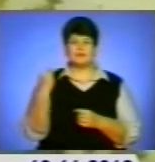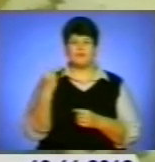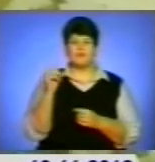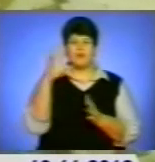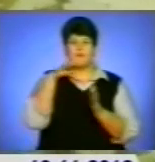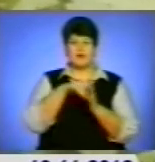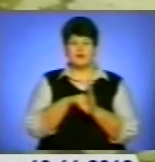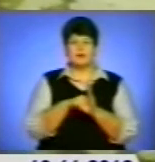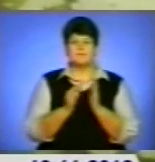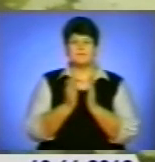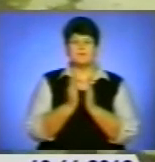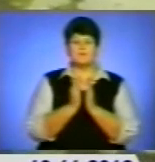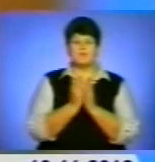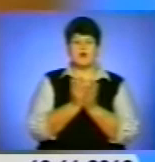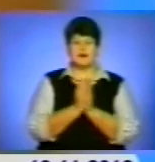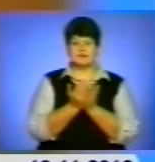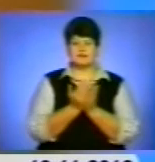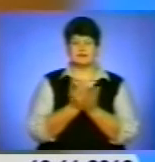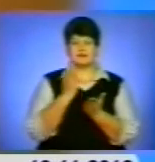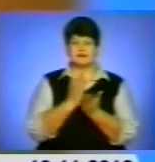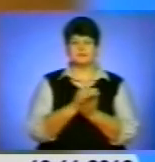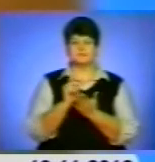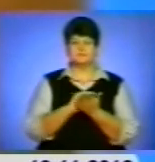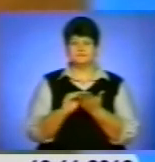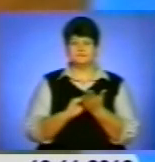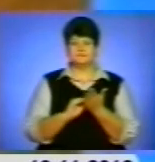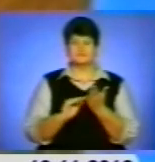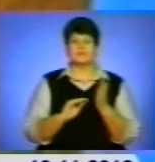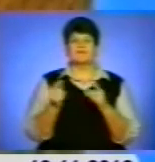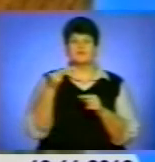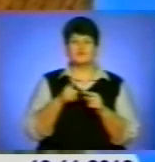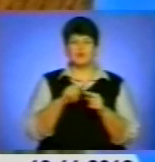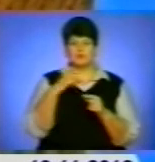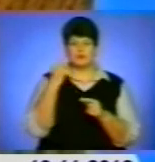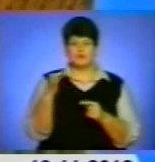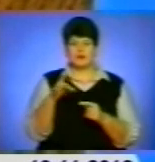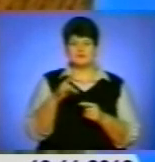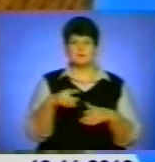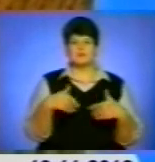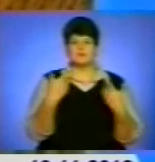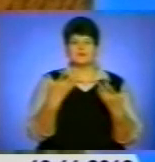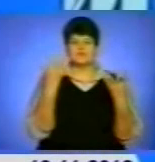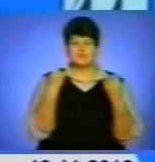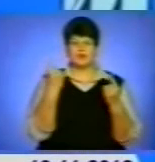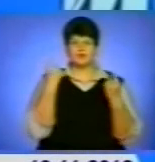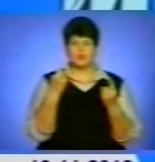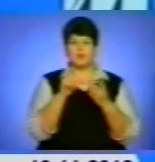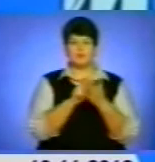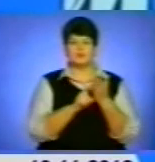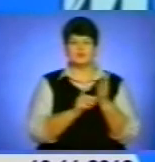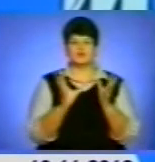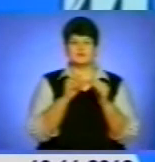поезія. Він є автором багатьох збірок поетичних мініатюр. Цього разу Анатолій Заблуда презентував ще одну поетичну збірку